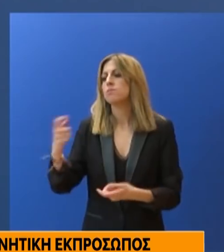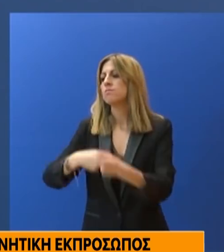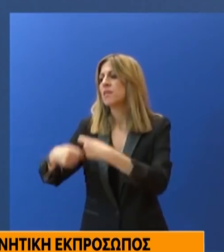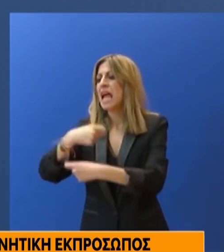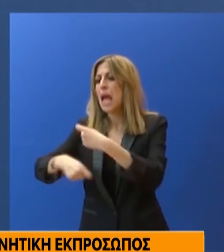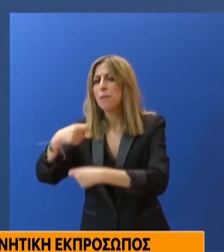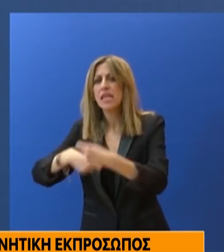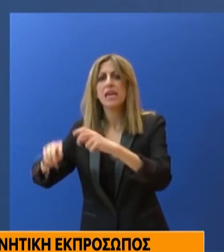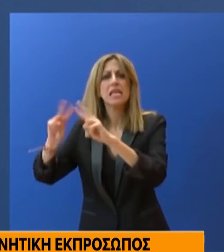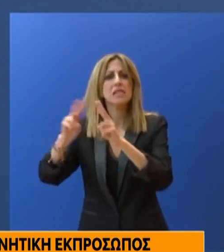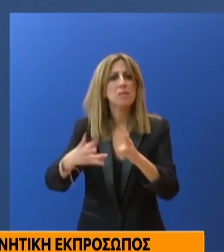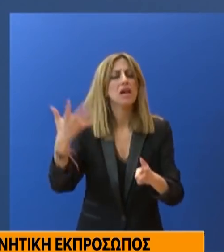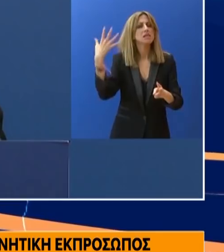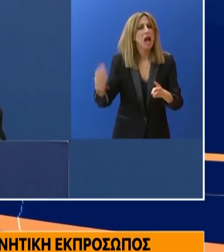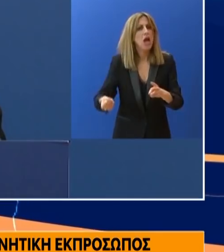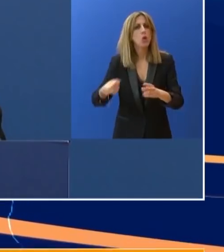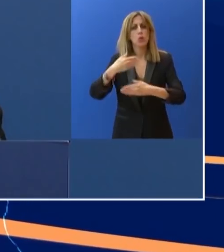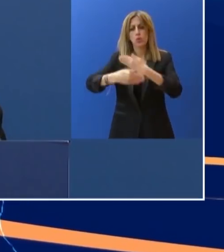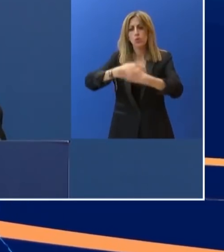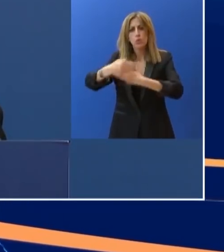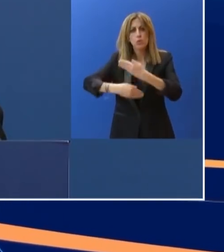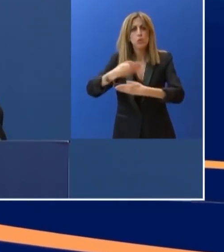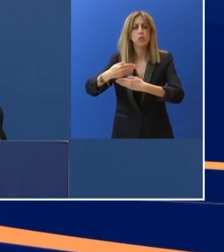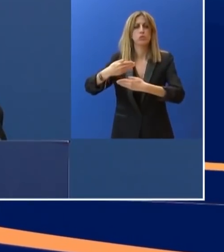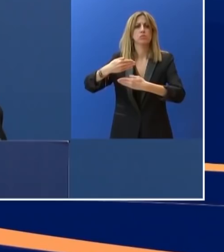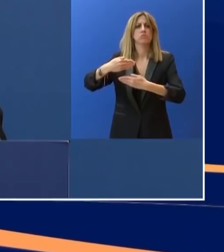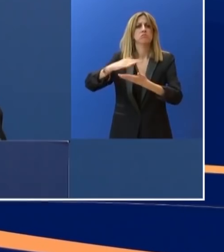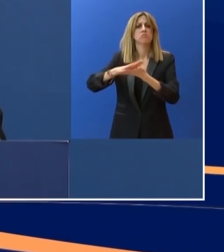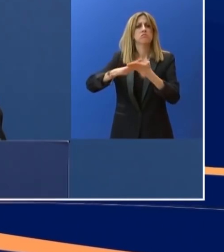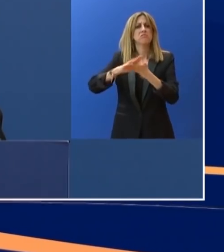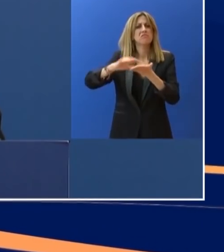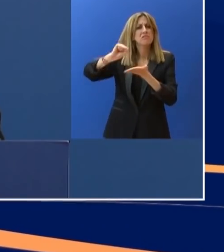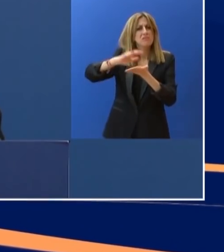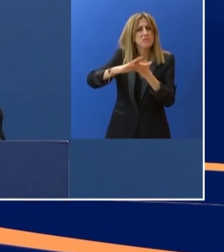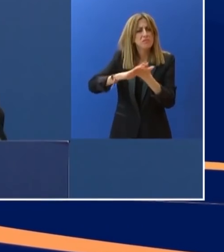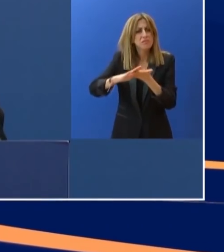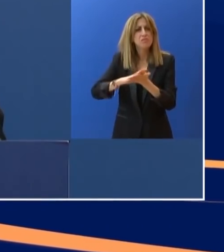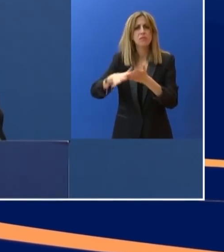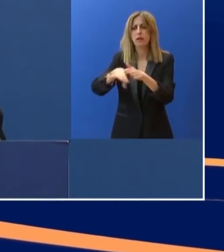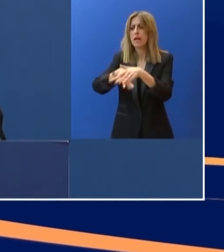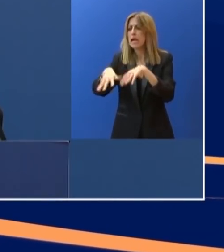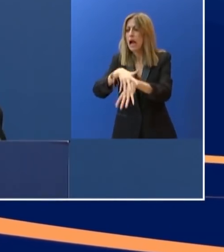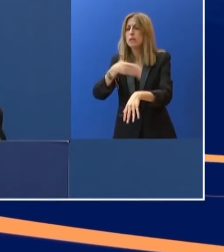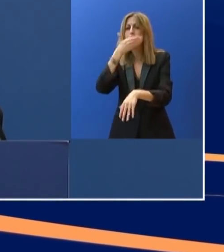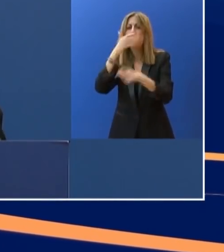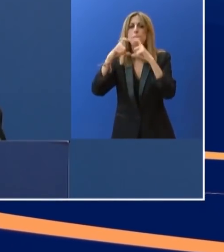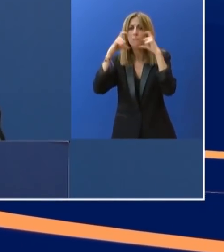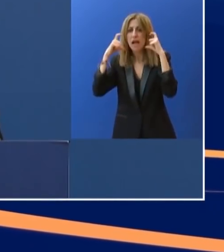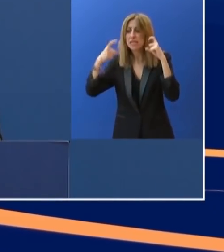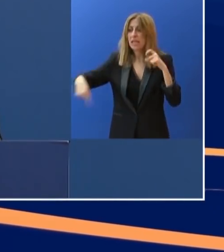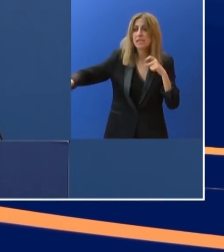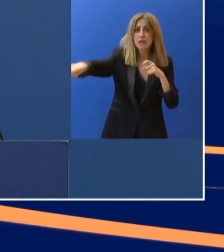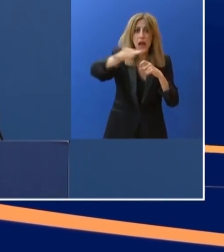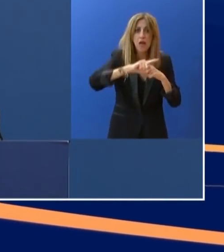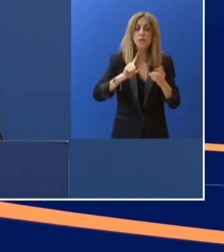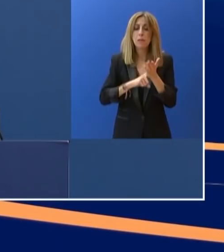προστασίας και προσωπικής υγιεινής. Μέτρα και διευκρινήσεις λοιπόν από την ενημέρωση της κυβέρνησης τονίστηκε σε όλους τους